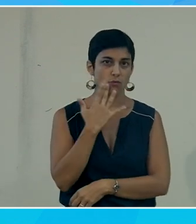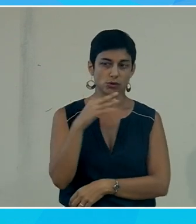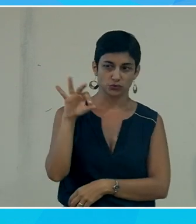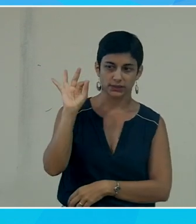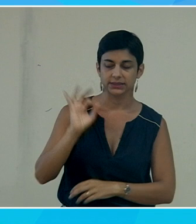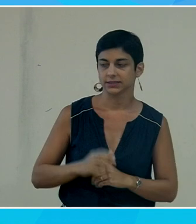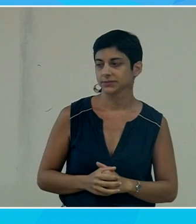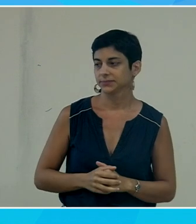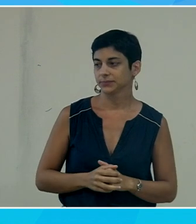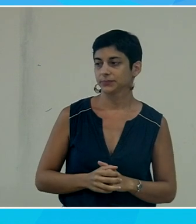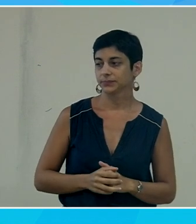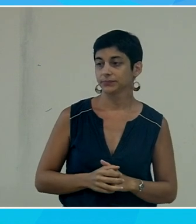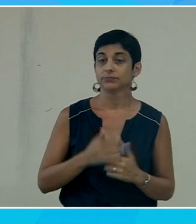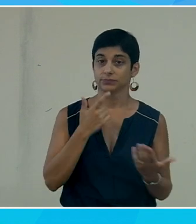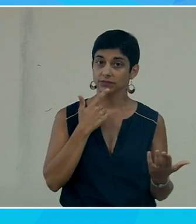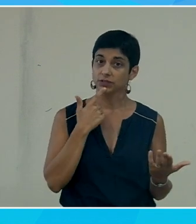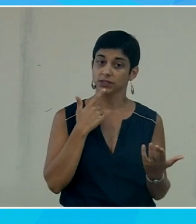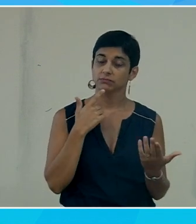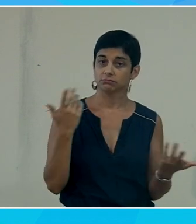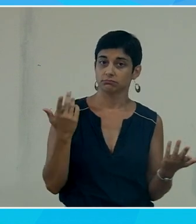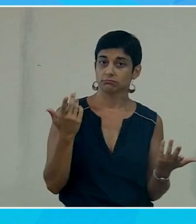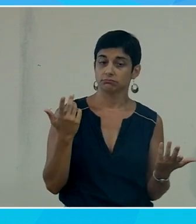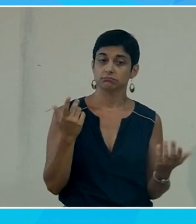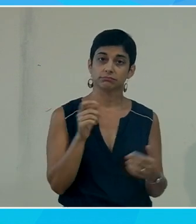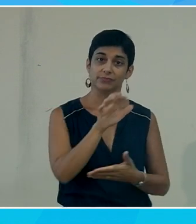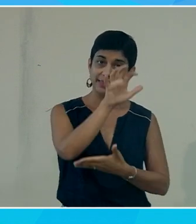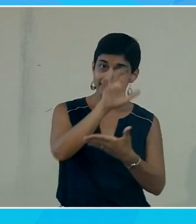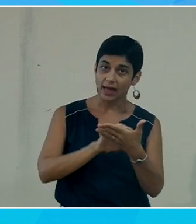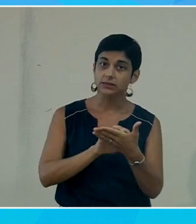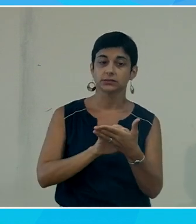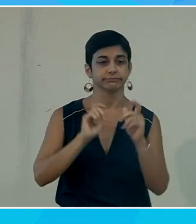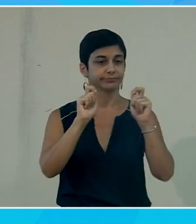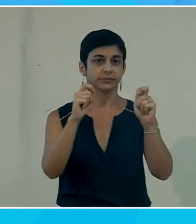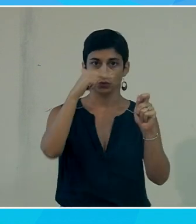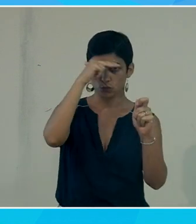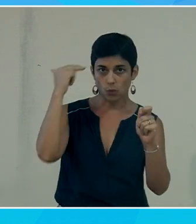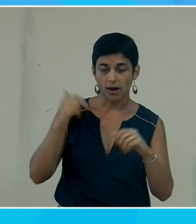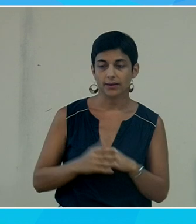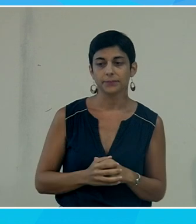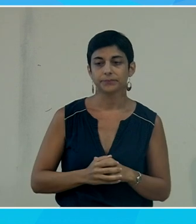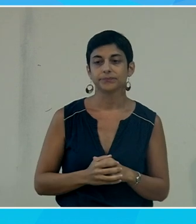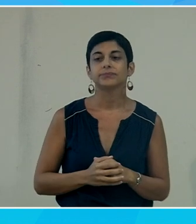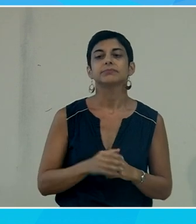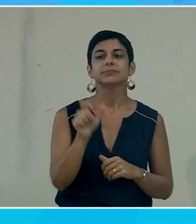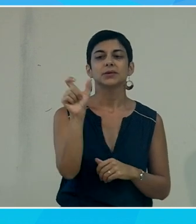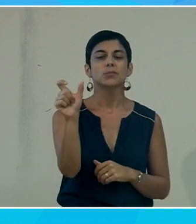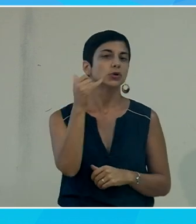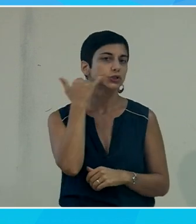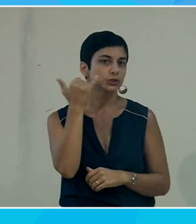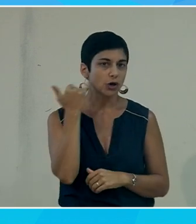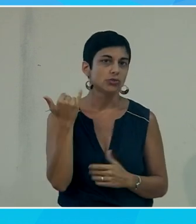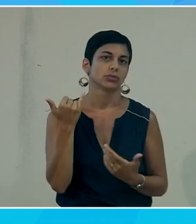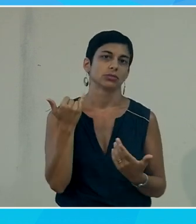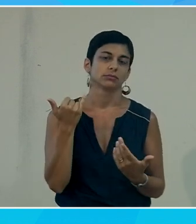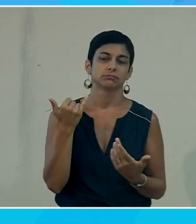va me permettre en fait de repositionner le texte en noir. Je vais prendre le texte que j'avais positionné en jaune et je vais aller le mettre